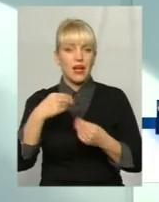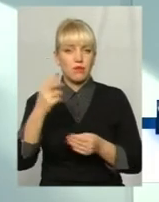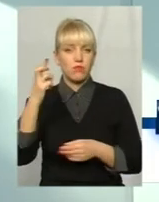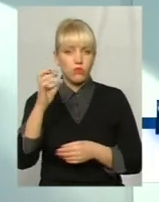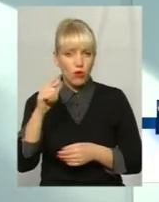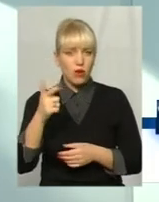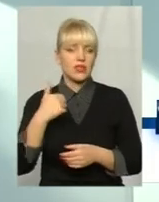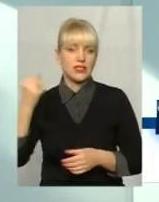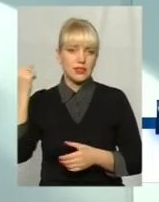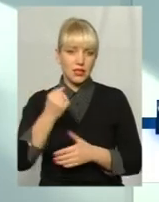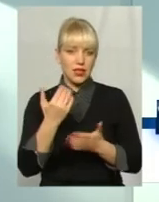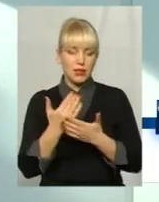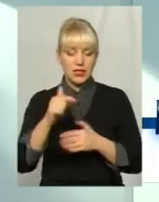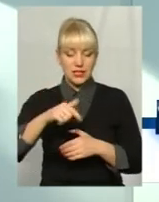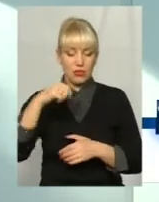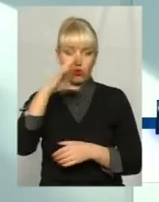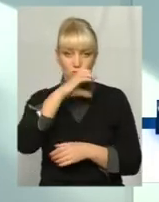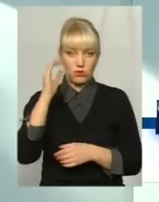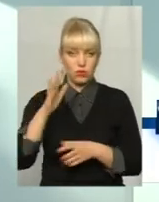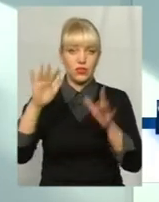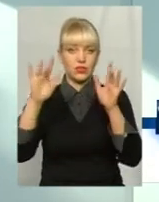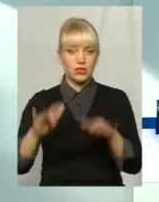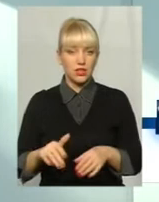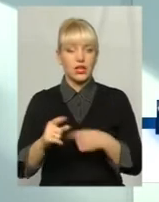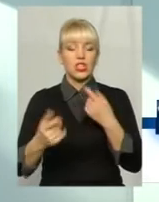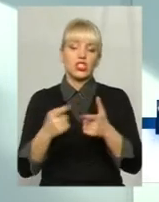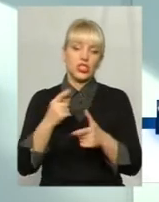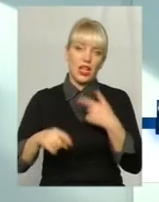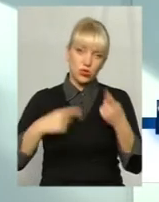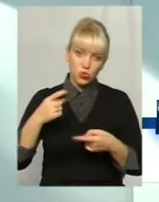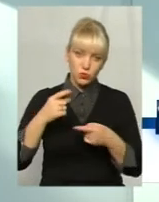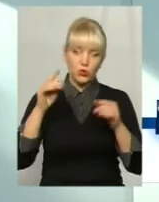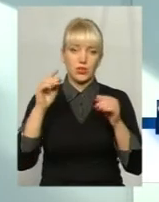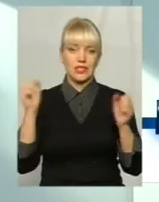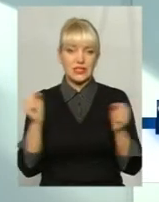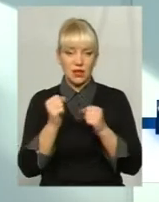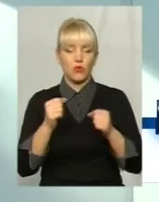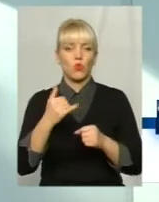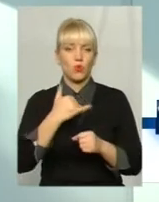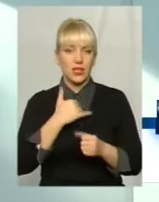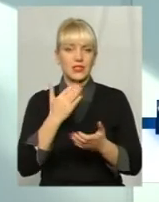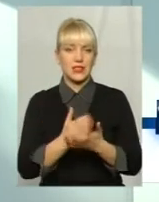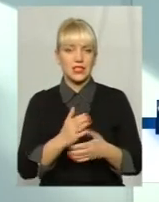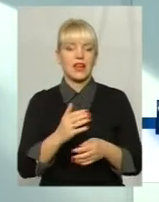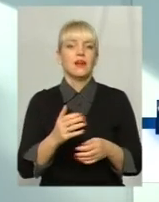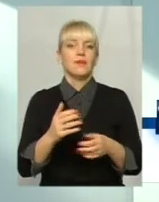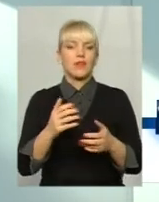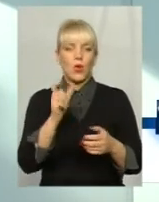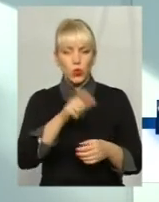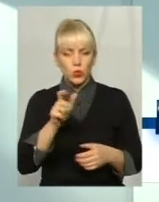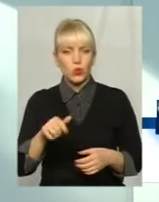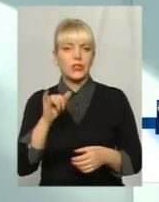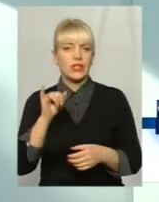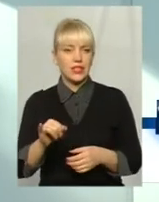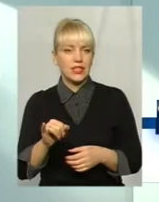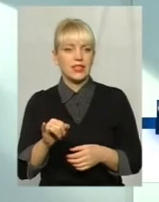сніг цієї ночі, чи там наступної, то в нас механізми є, люди, персонал є, і будемо